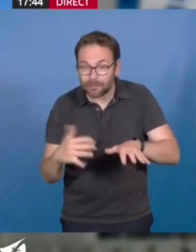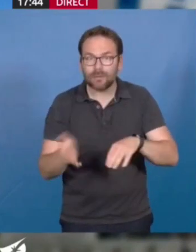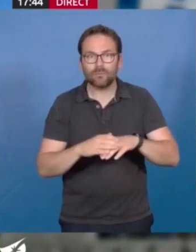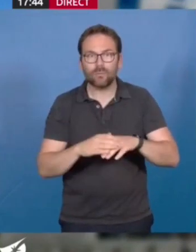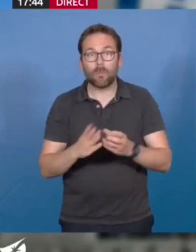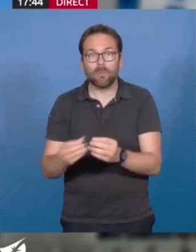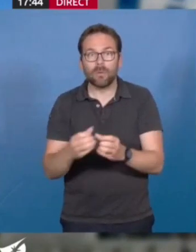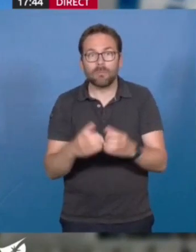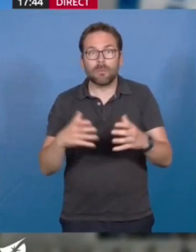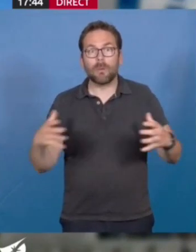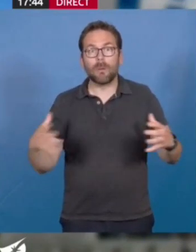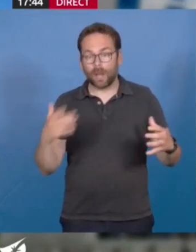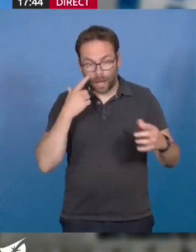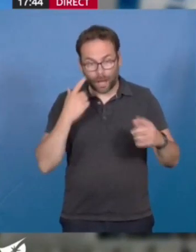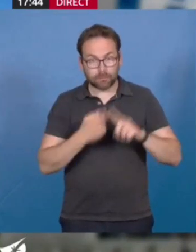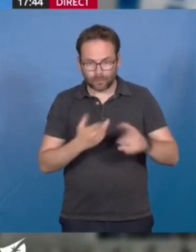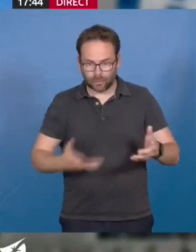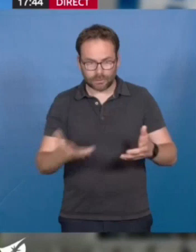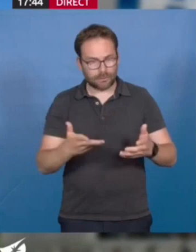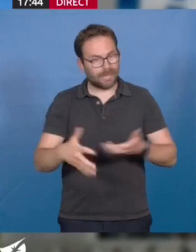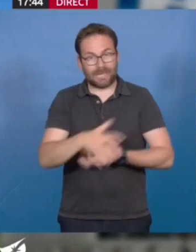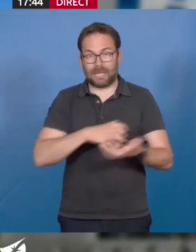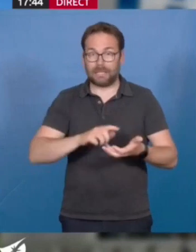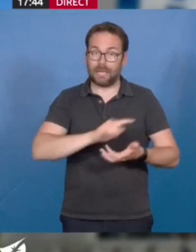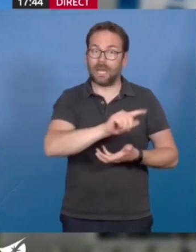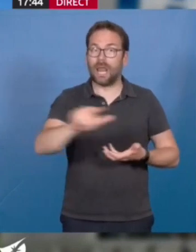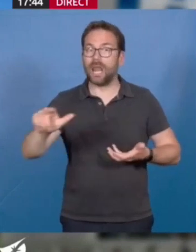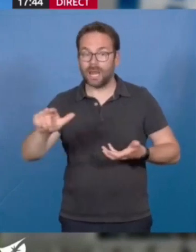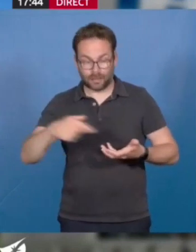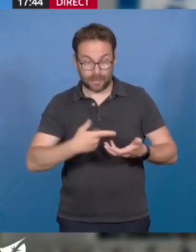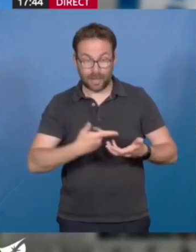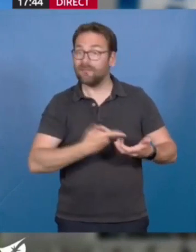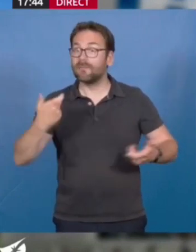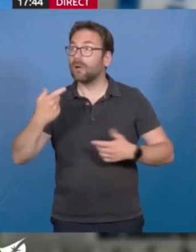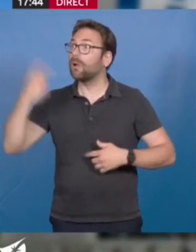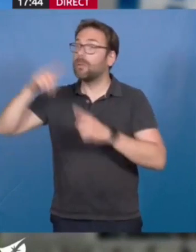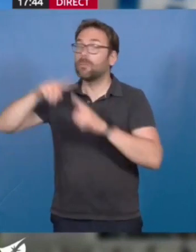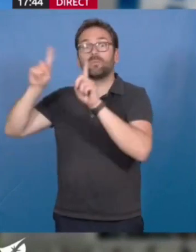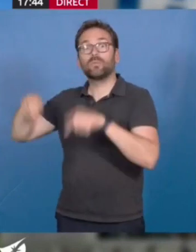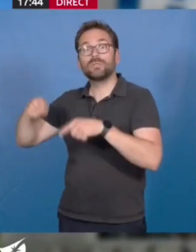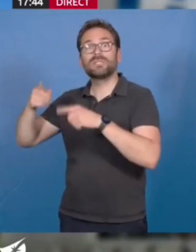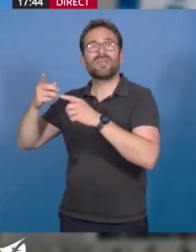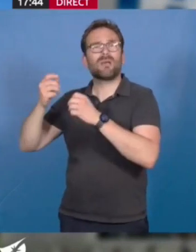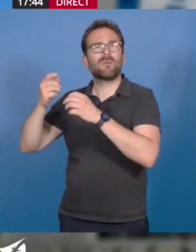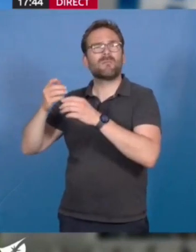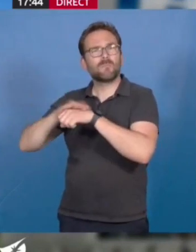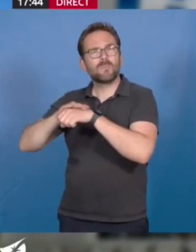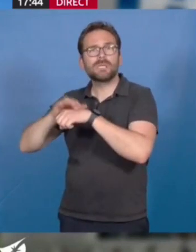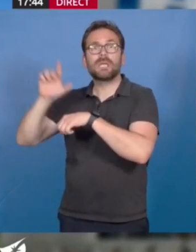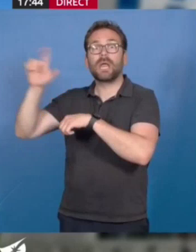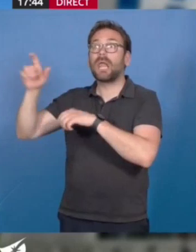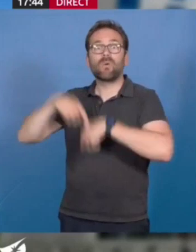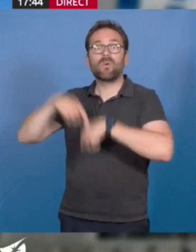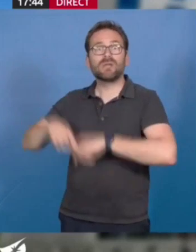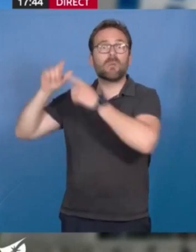importante. Et cette crise est le résultat des choix politiques et budgétaires faits de trop nombreuses années par les